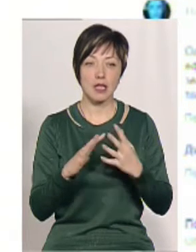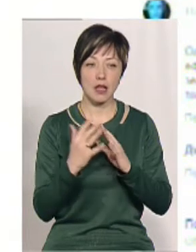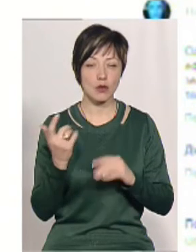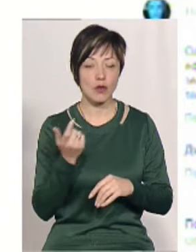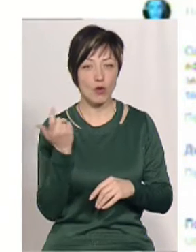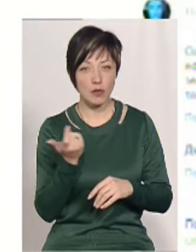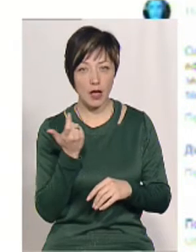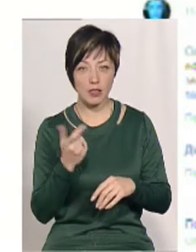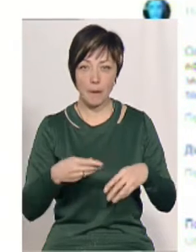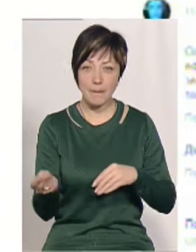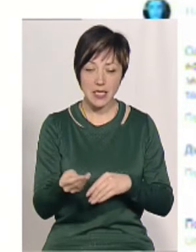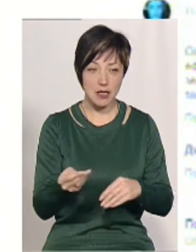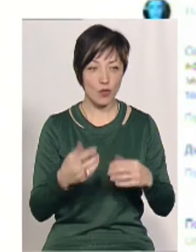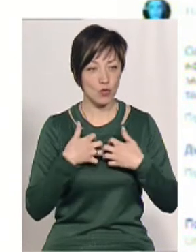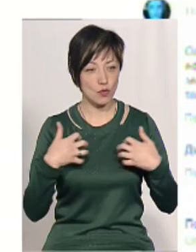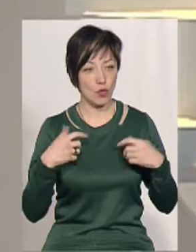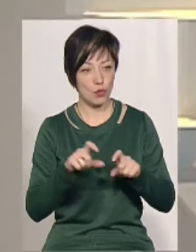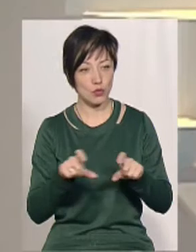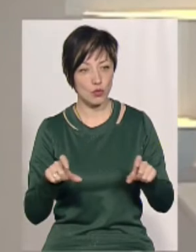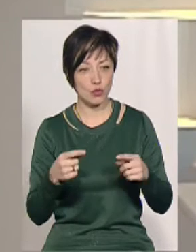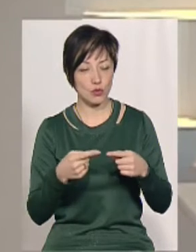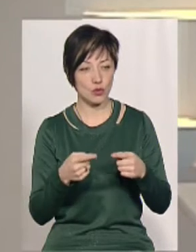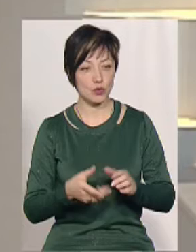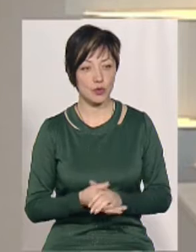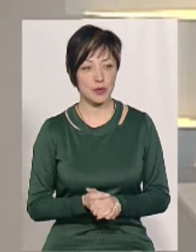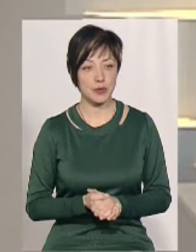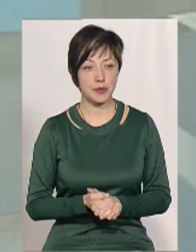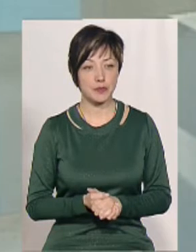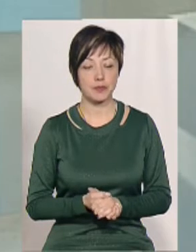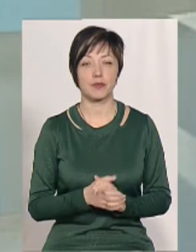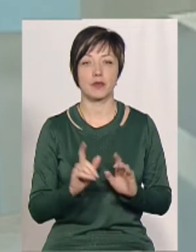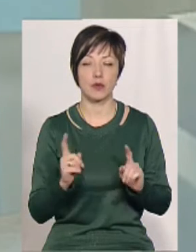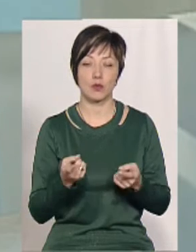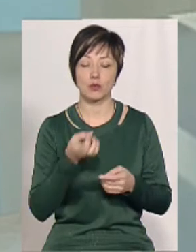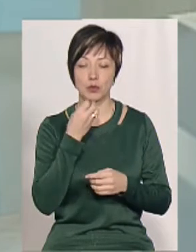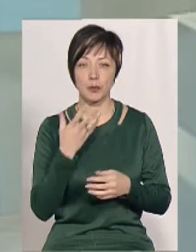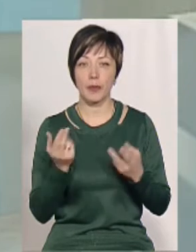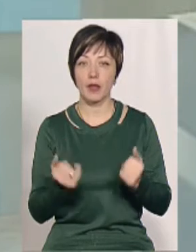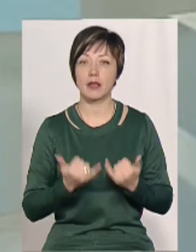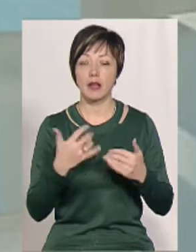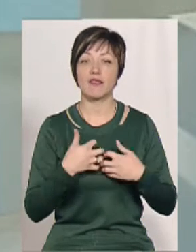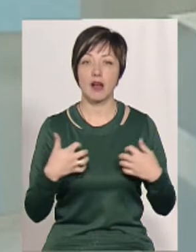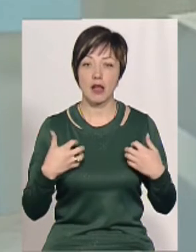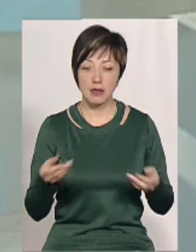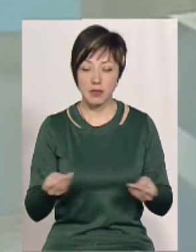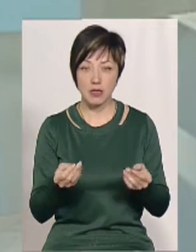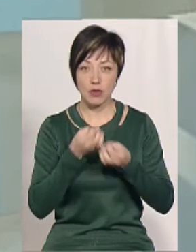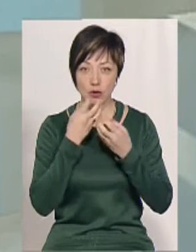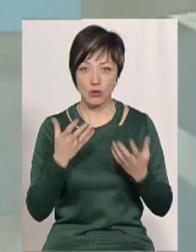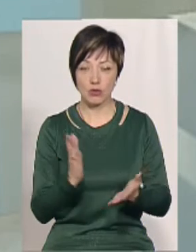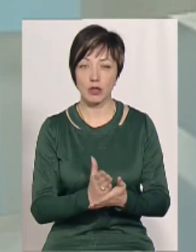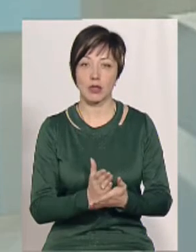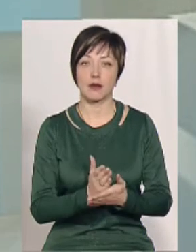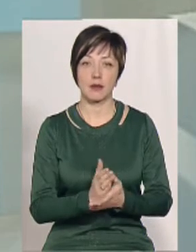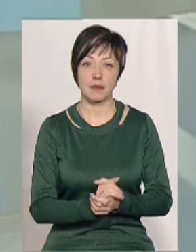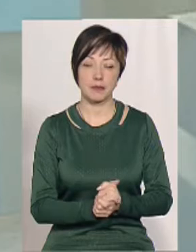чи як підстилку використовувати в тому ж зооку точку? от, Так. Це дуже. Для тварин підстилка добре йде.